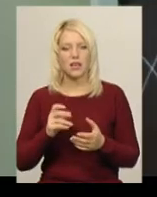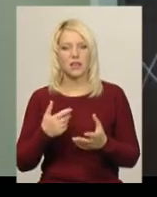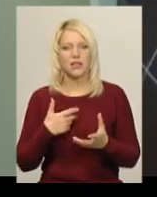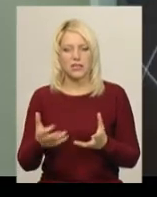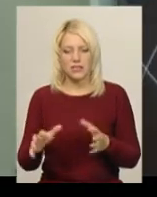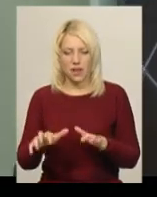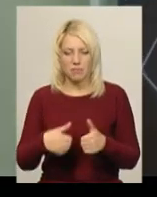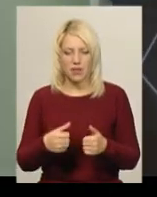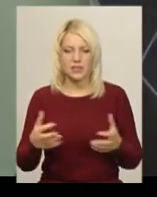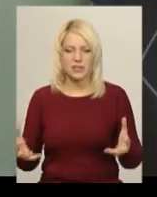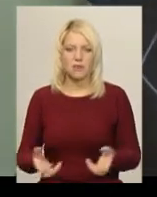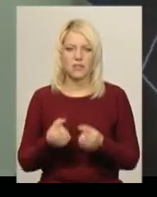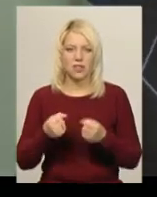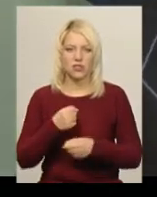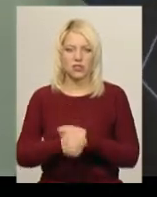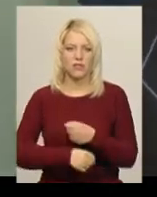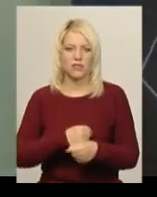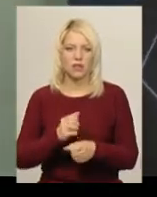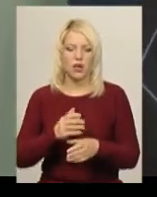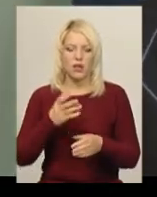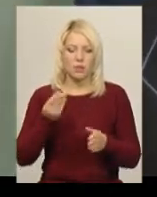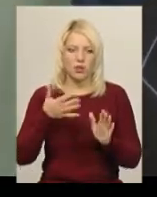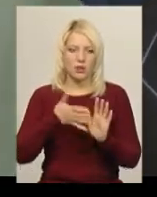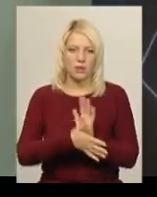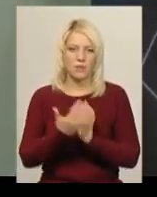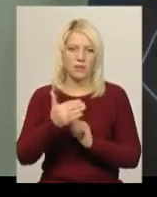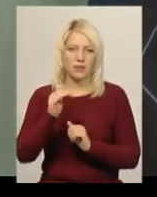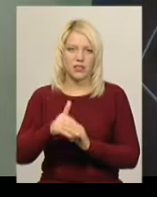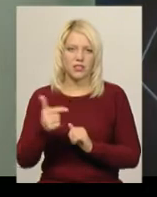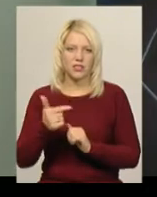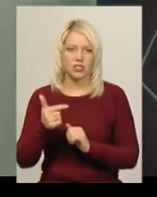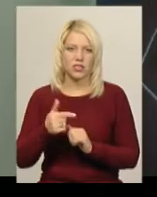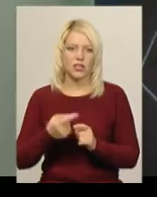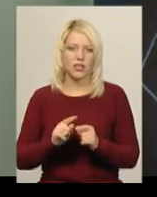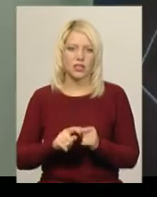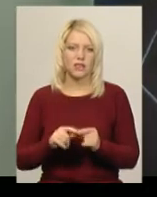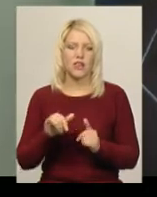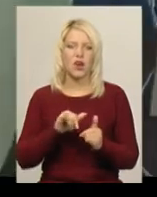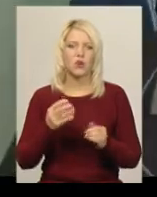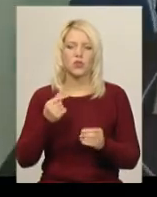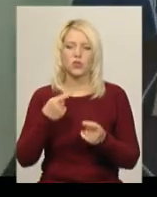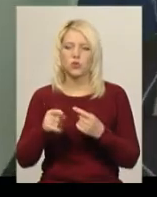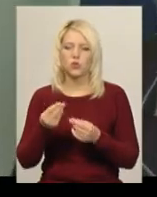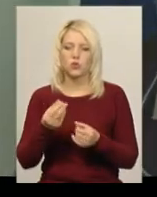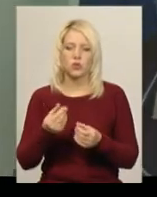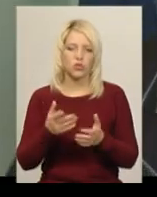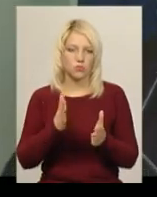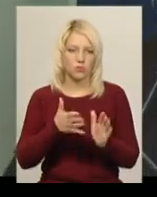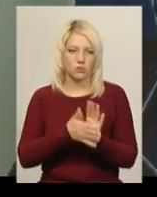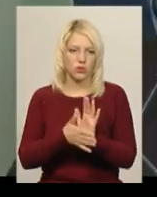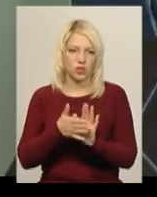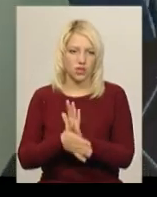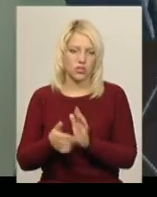медведя, відправив його в Сеневір, потратив 5 тисяч гривень. Остальний кошти – це питання, куди він діває. Поїхати, перевірити,